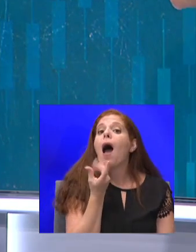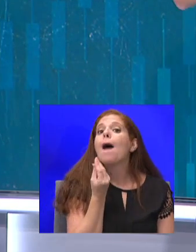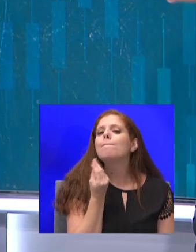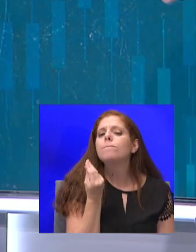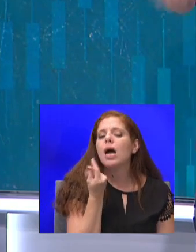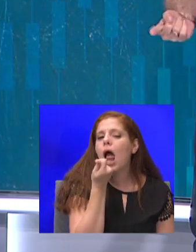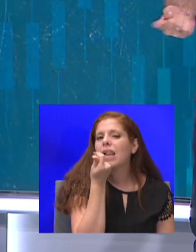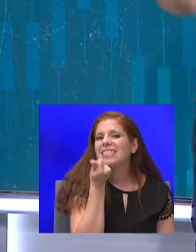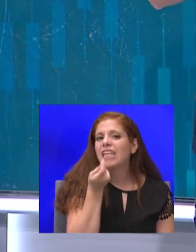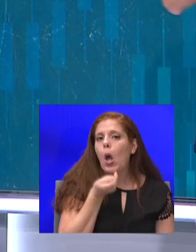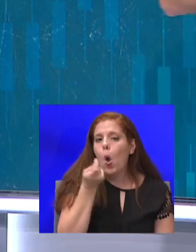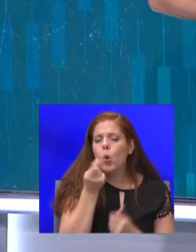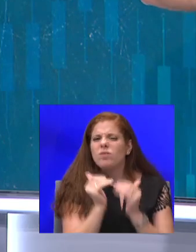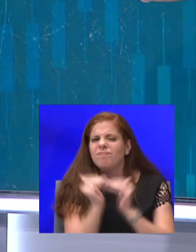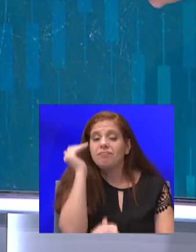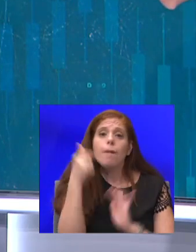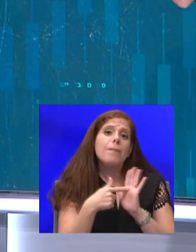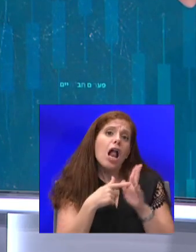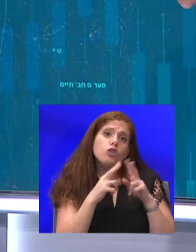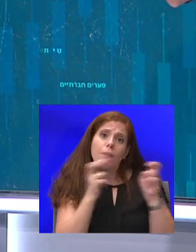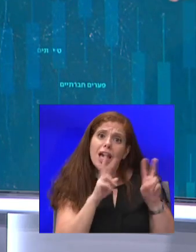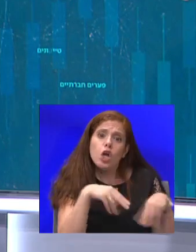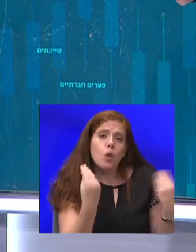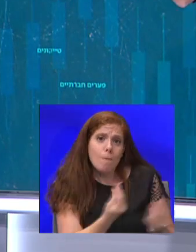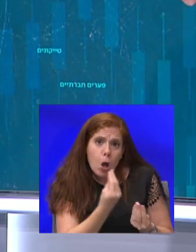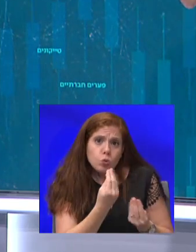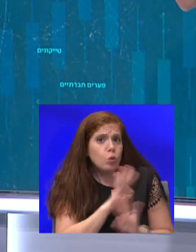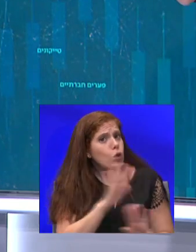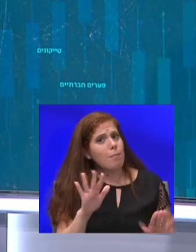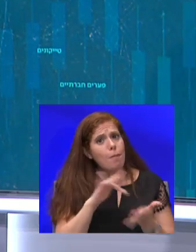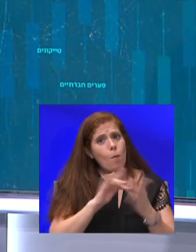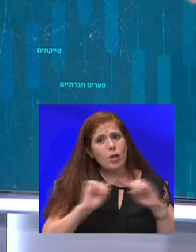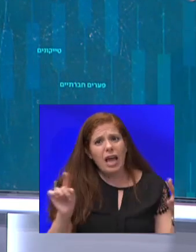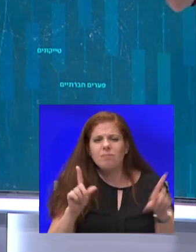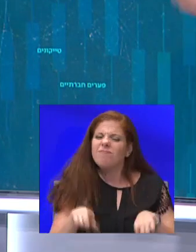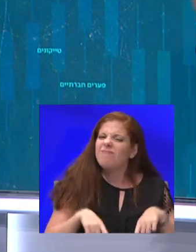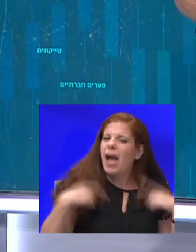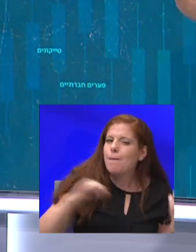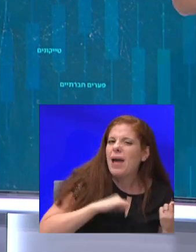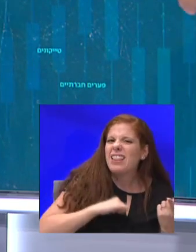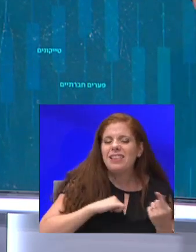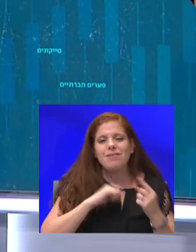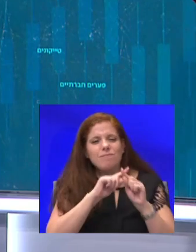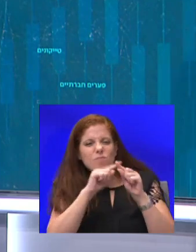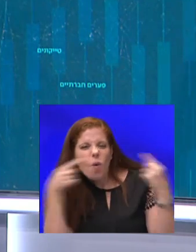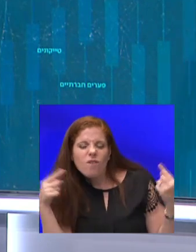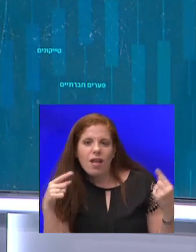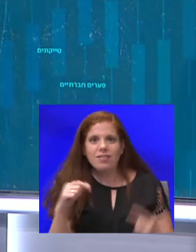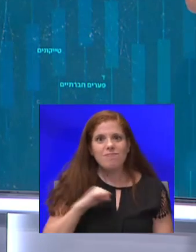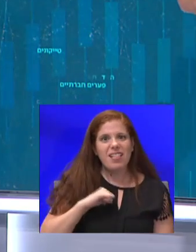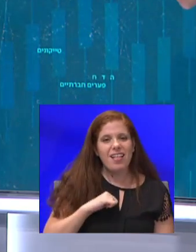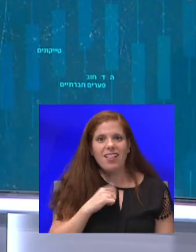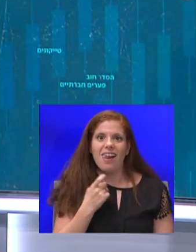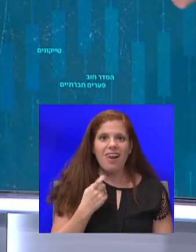משהו שאין מחוץ לעיר. היא נותנת לכם חיים מעניינים, מגוונים, מגניבים. ואז באה המגפה. מהר מאוד אנשים